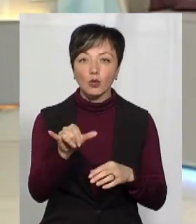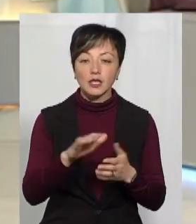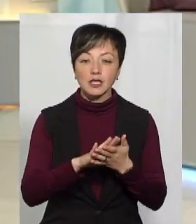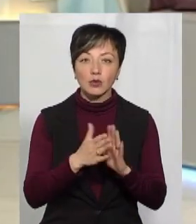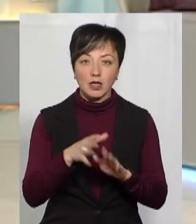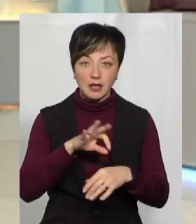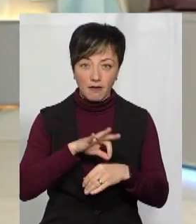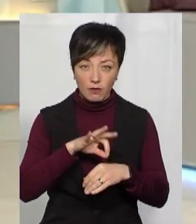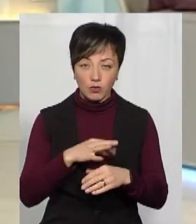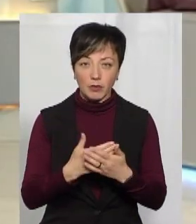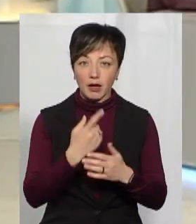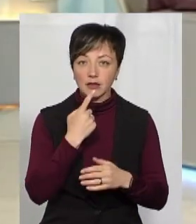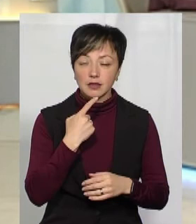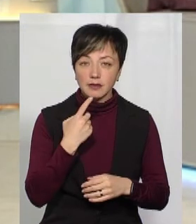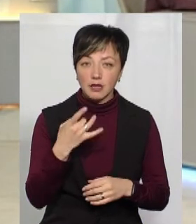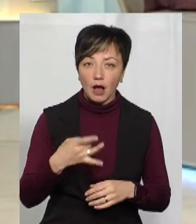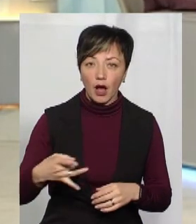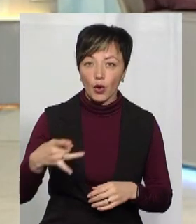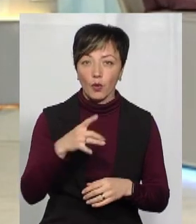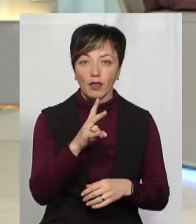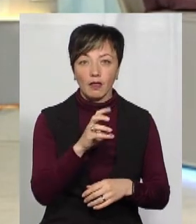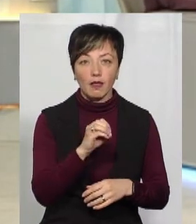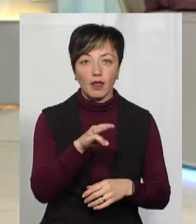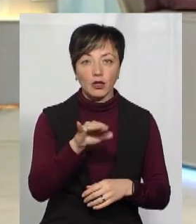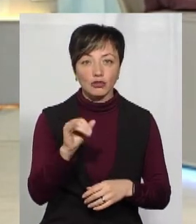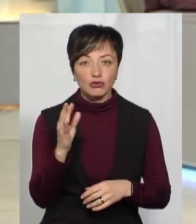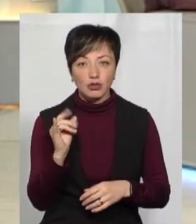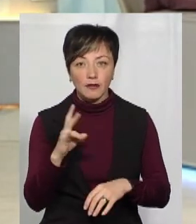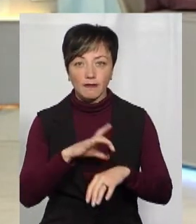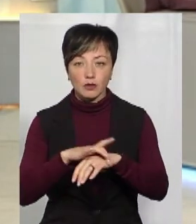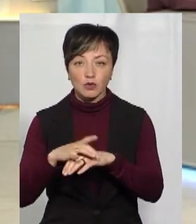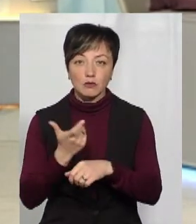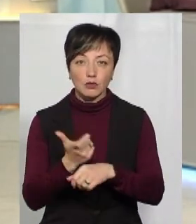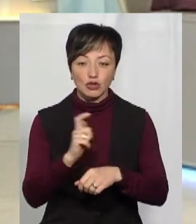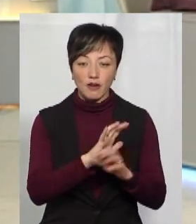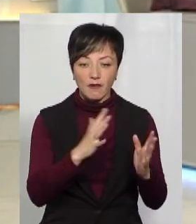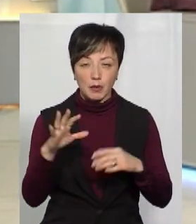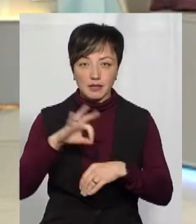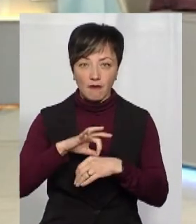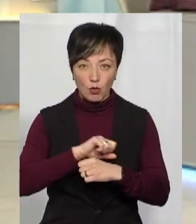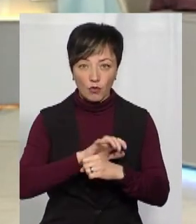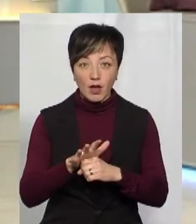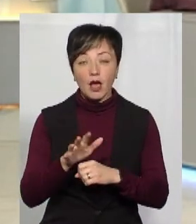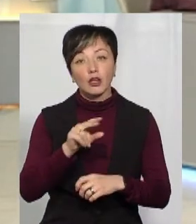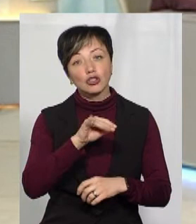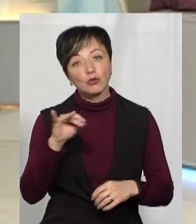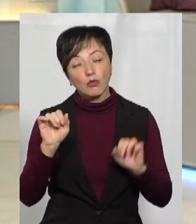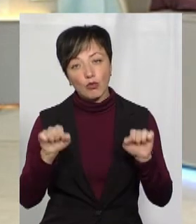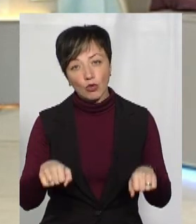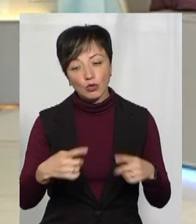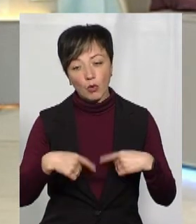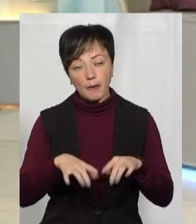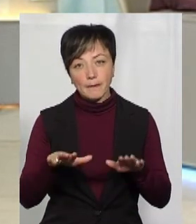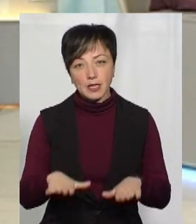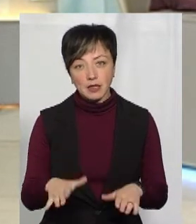у них ситуація, от візьмемо Красилівський район, Натішин, де останнім часом фіксується більше випадків, так? Чи можуть органи